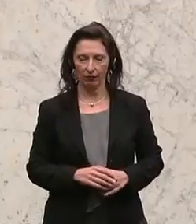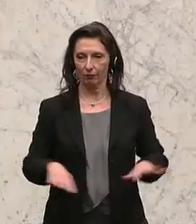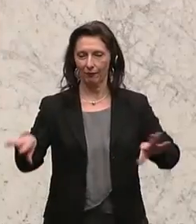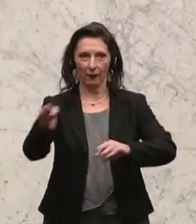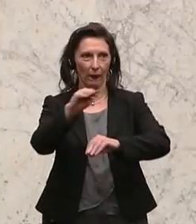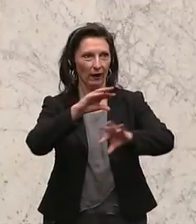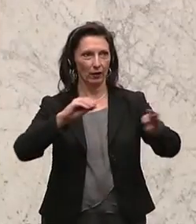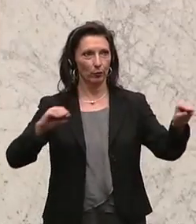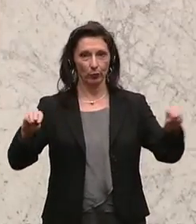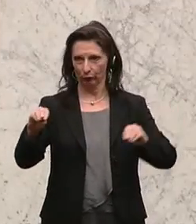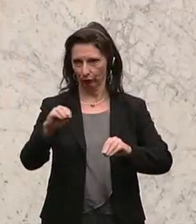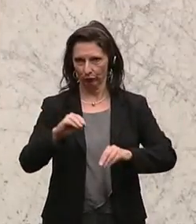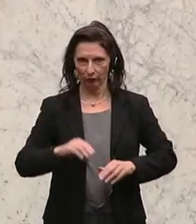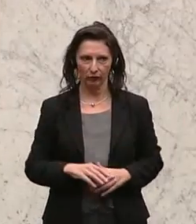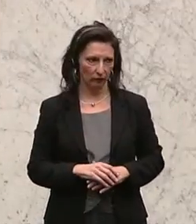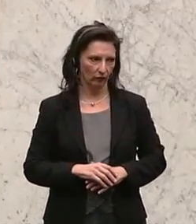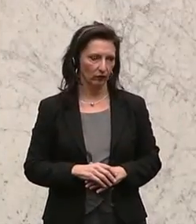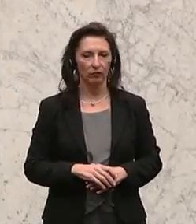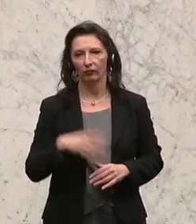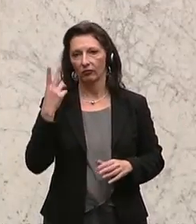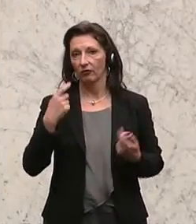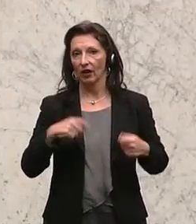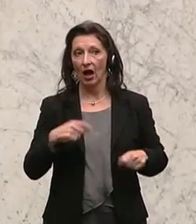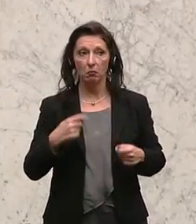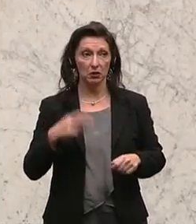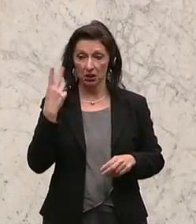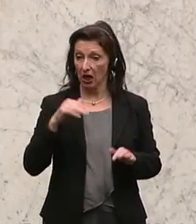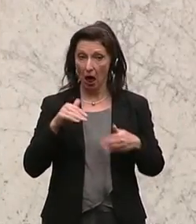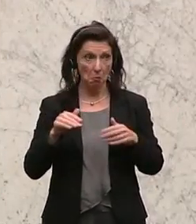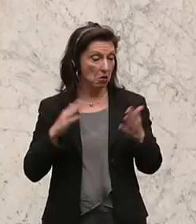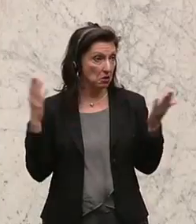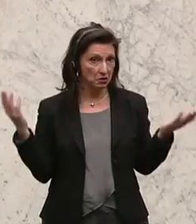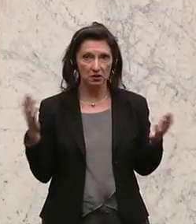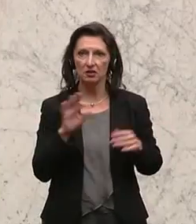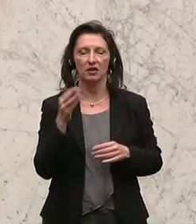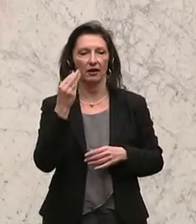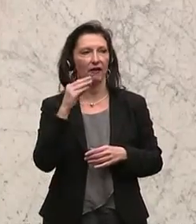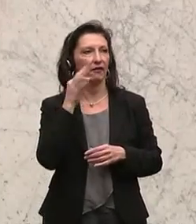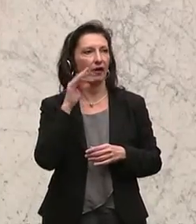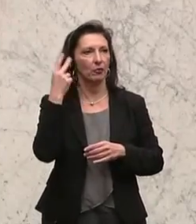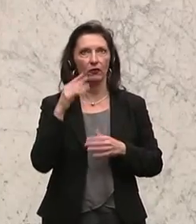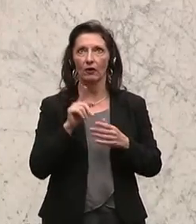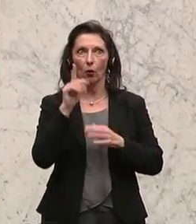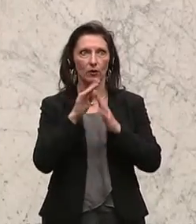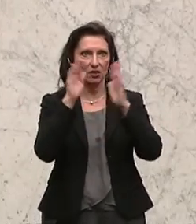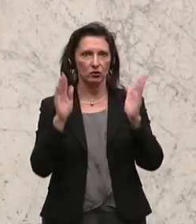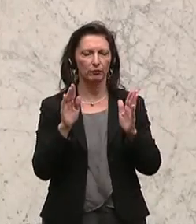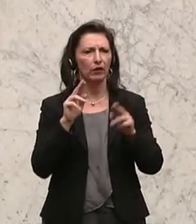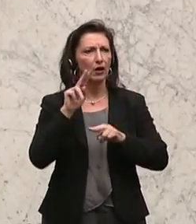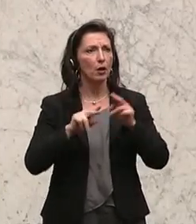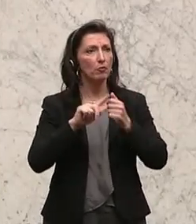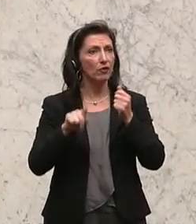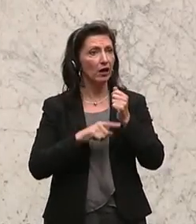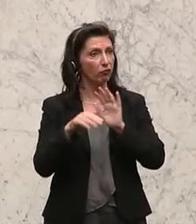Und letzter Redner zum Pflegefondsgesetz ist nun am Rednerpult Rupert Doppler, er ist fraktionslos. Das Pflegefondsgesetz